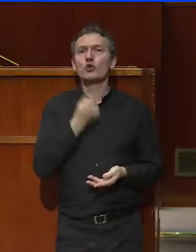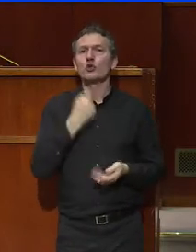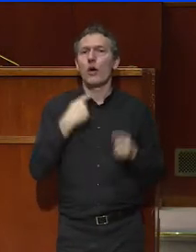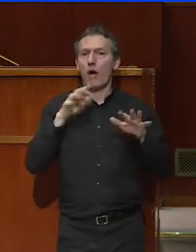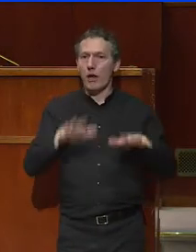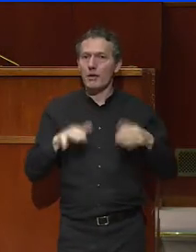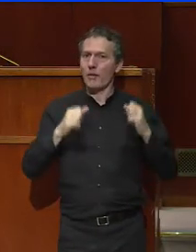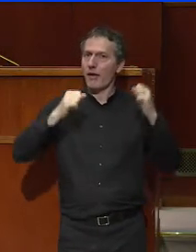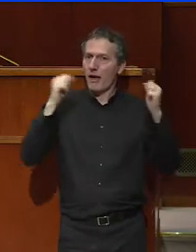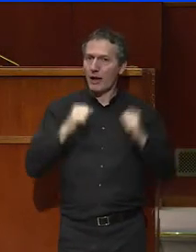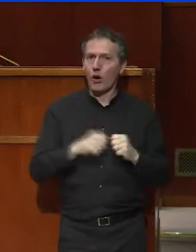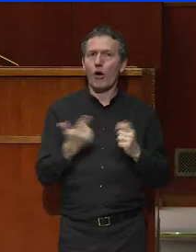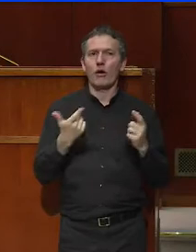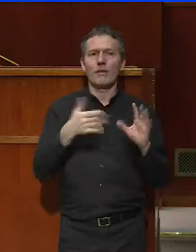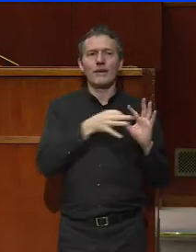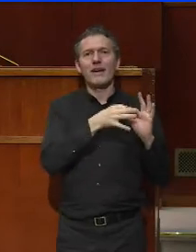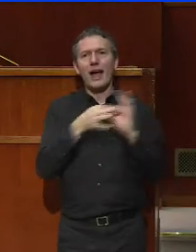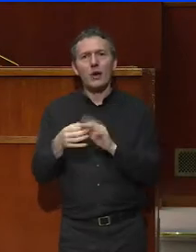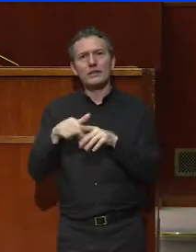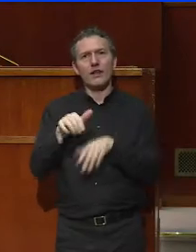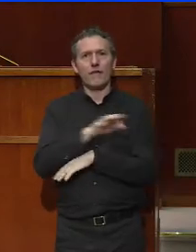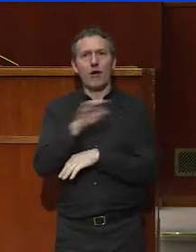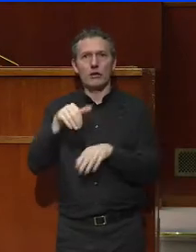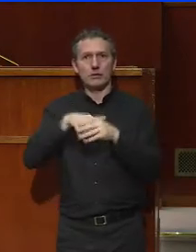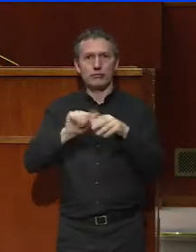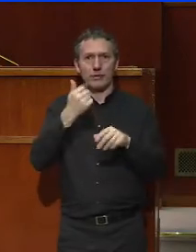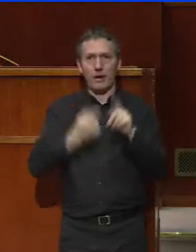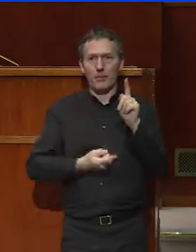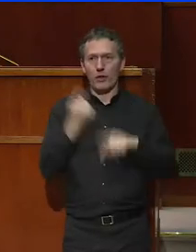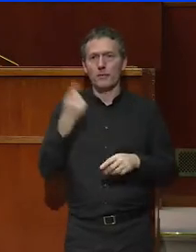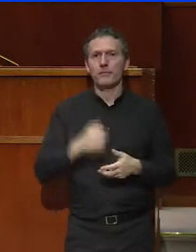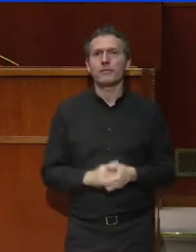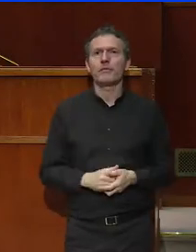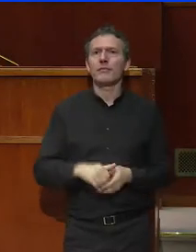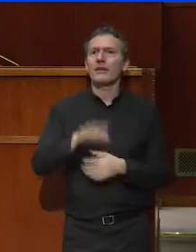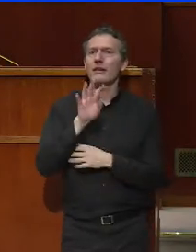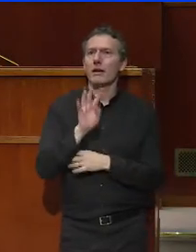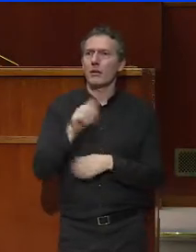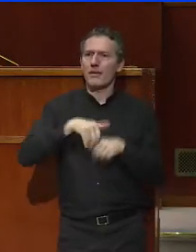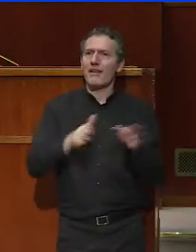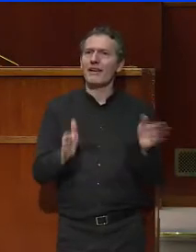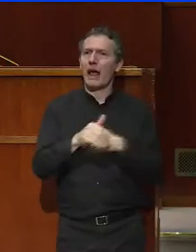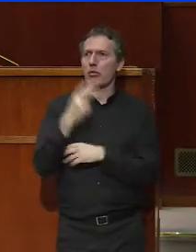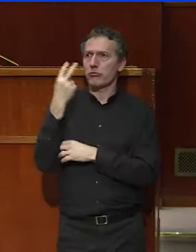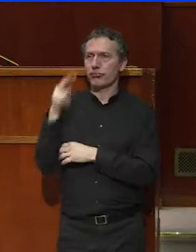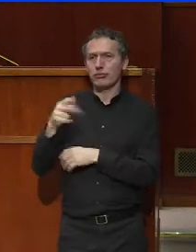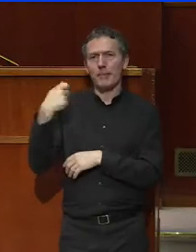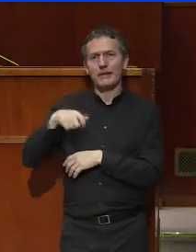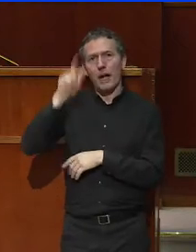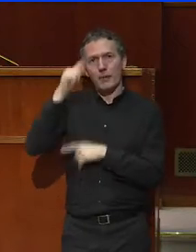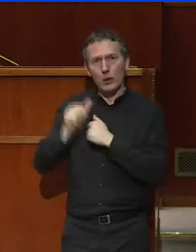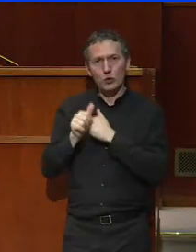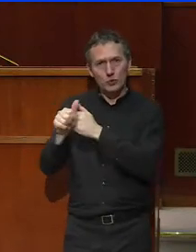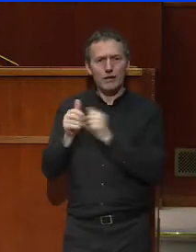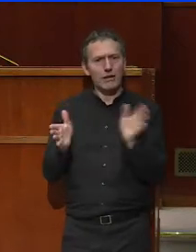dont le titre même « Réconcilier la France » résume assez bien, me semble-t-il, le cap fixé par le président de la République. Un